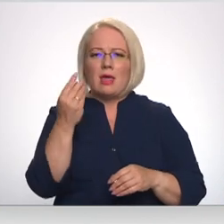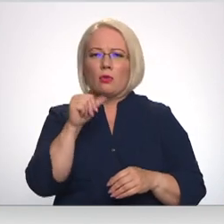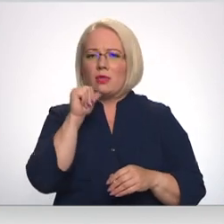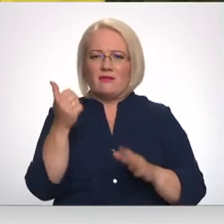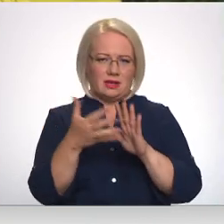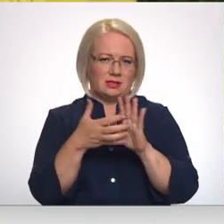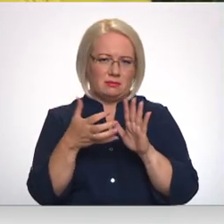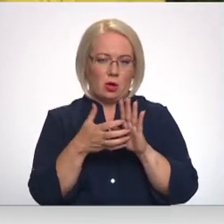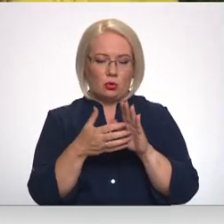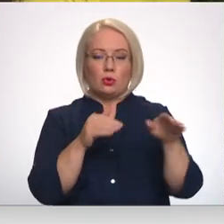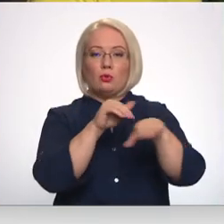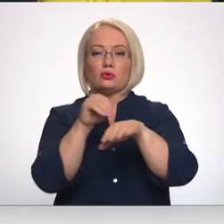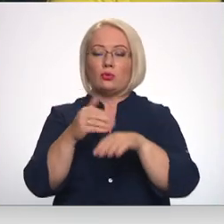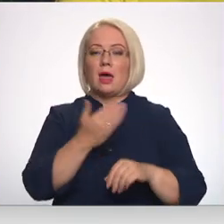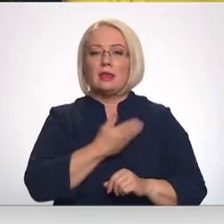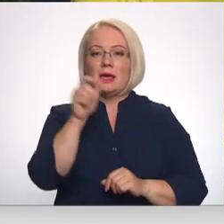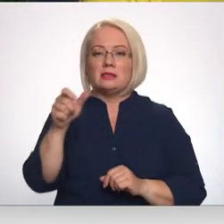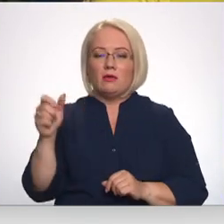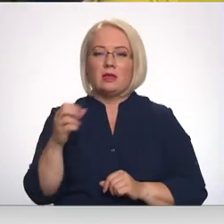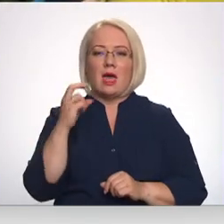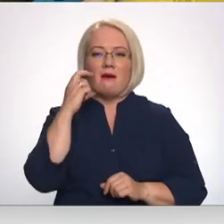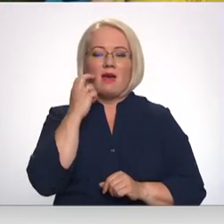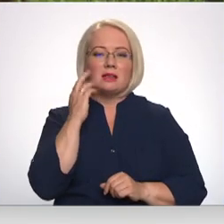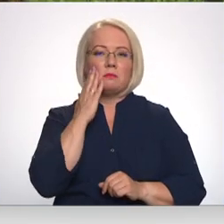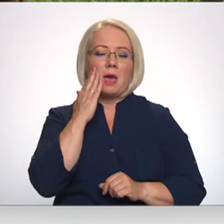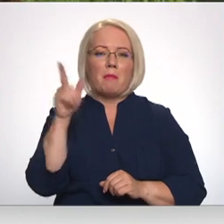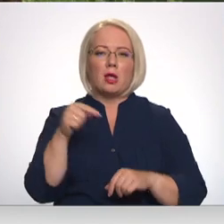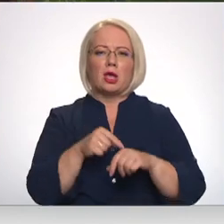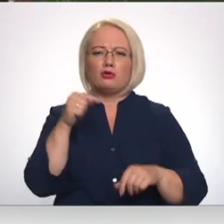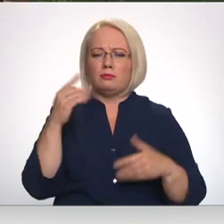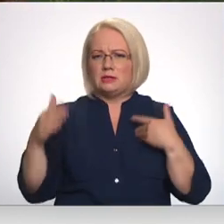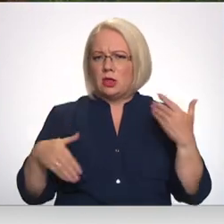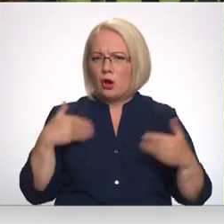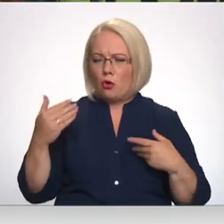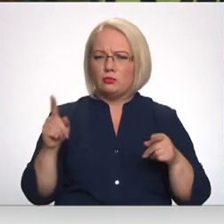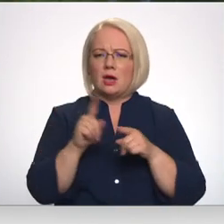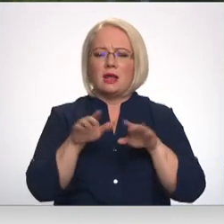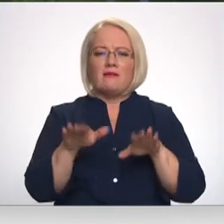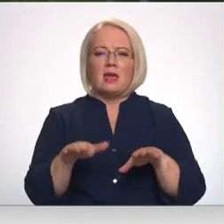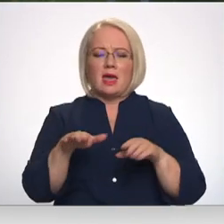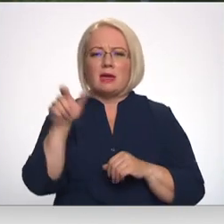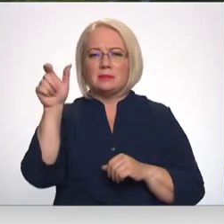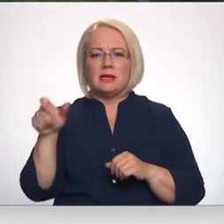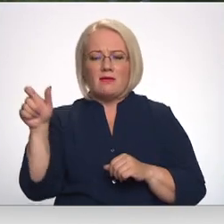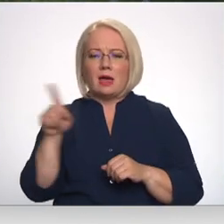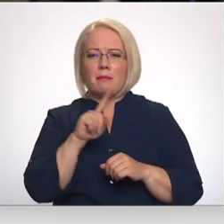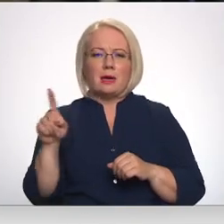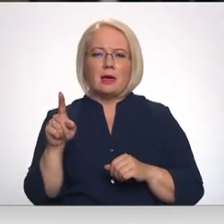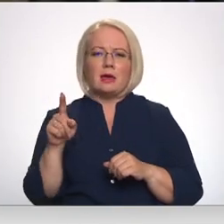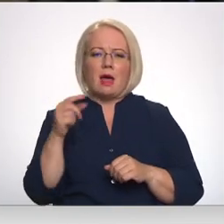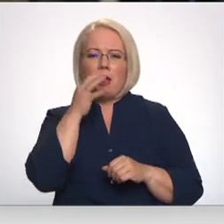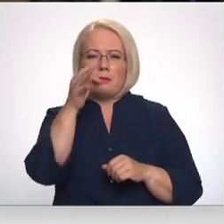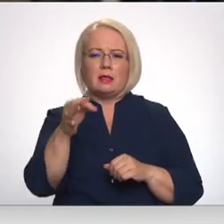Uzrunājot iedzīvotājas vec pie Balgā un Madonā, jaušams satraukums un vietējiem ir arī iespējamās atbildes par iemesliem zādzībām.